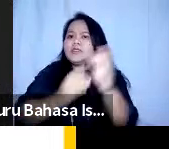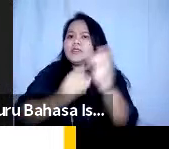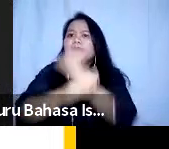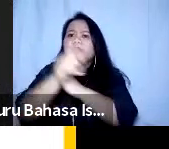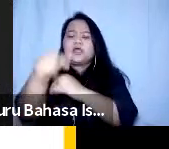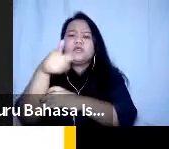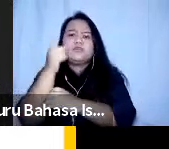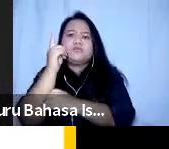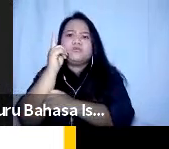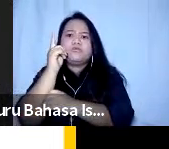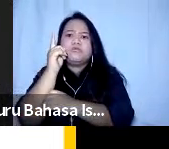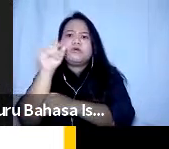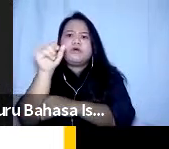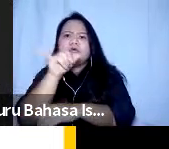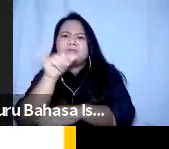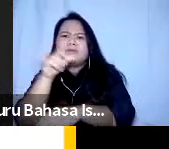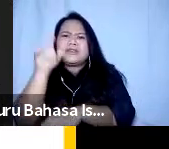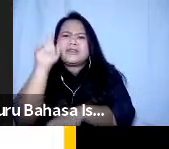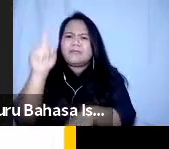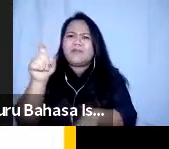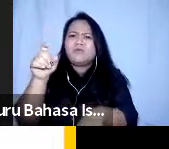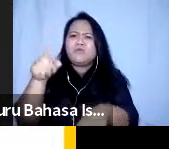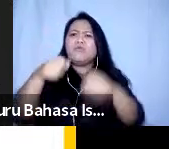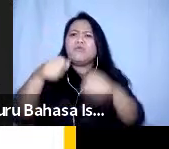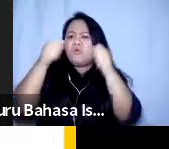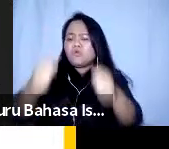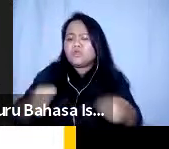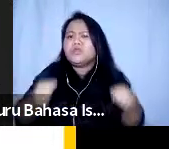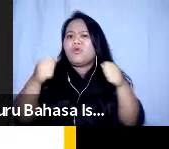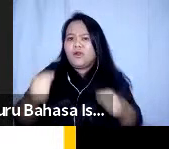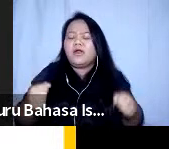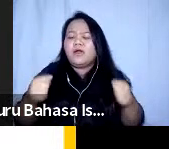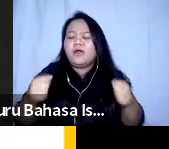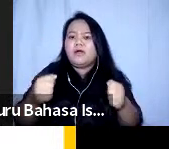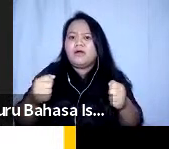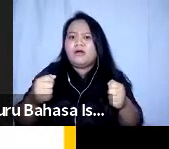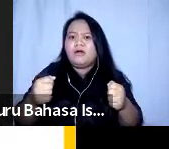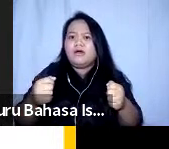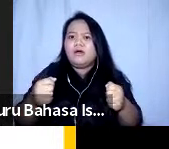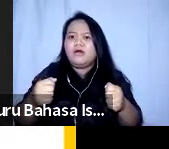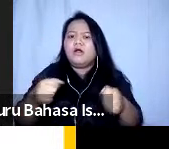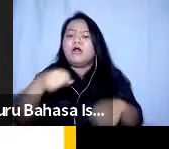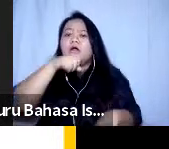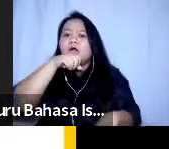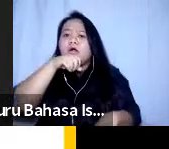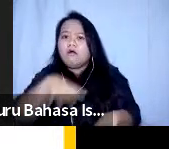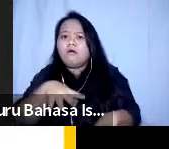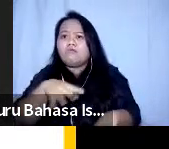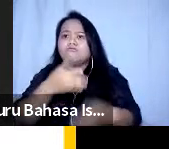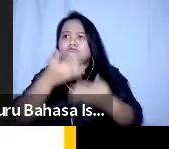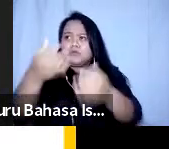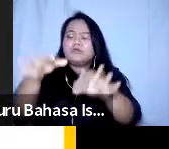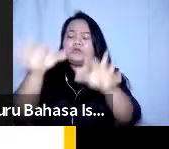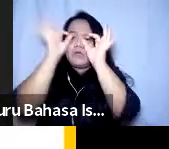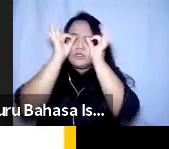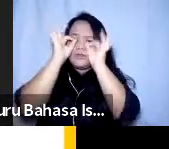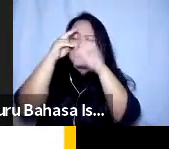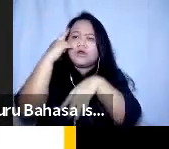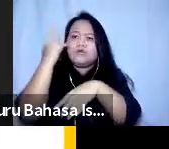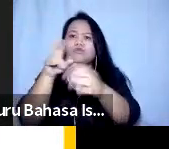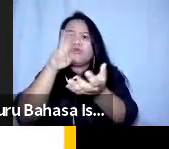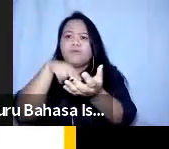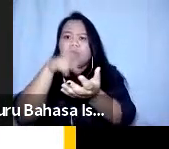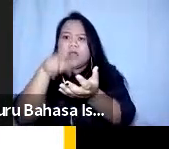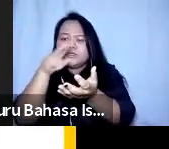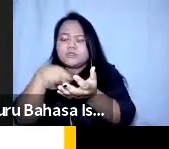itu sepertinya perlu diberikan kusi roda kemudian orang lagi kusia diberikan saja kacamata untuk bisa membaca